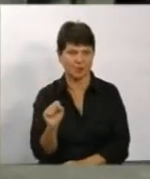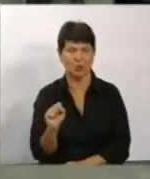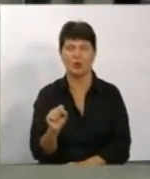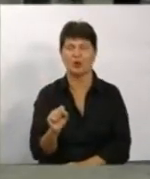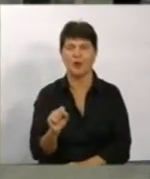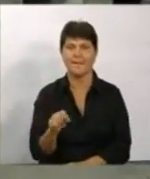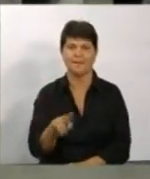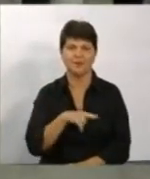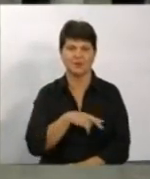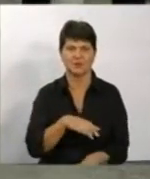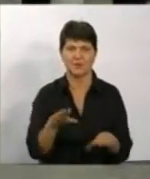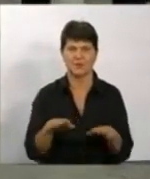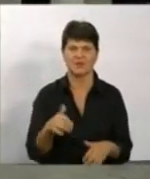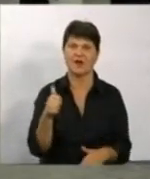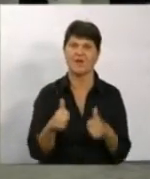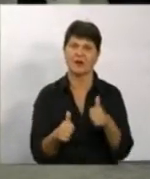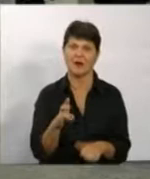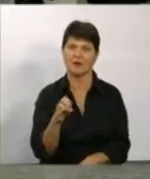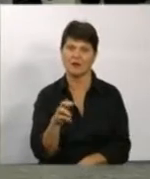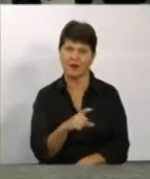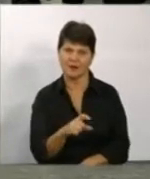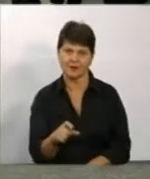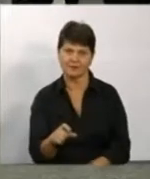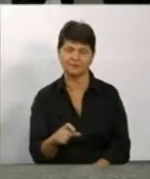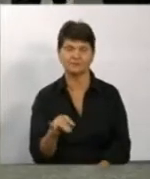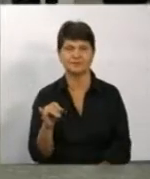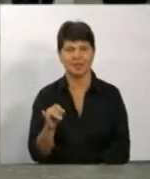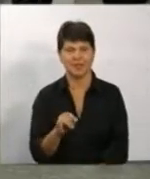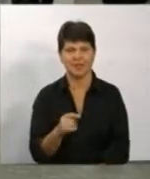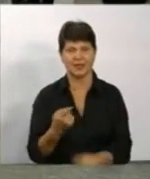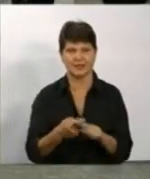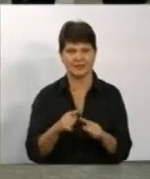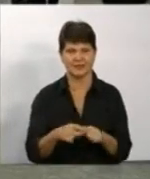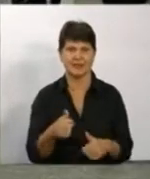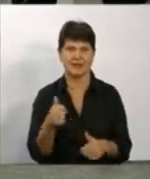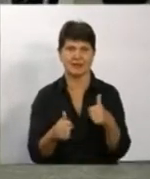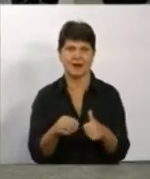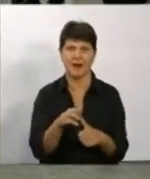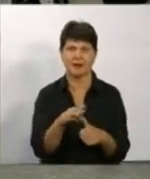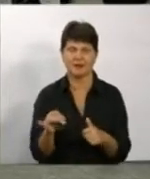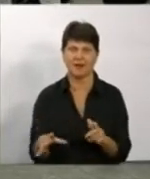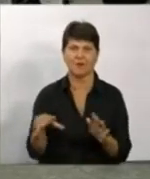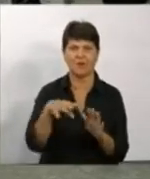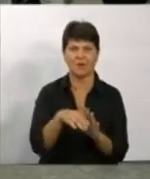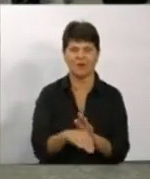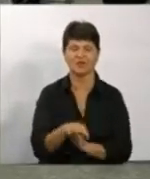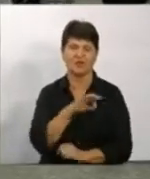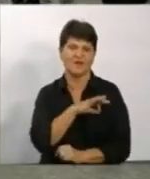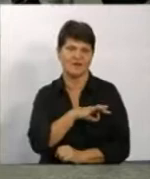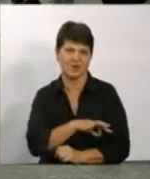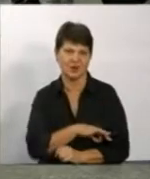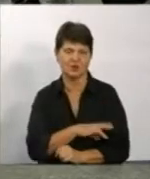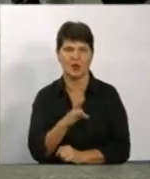призові місця у грантах. І ці гранти використані на